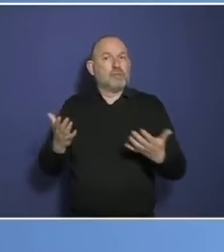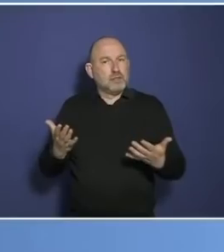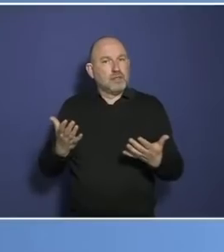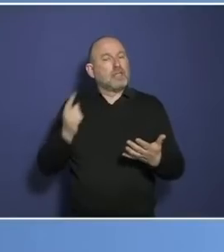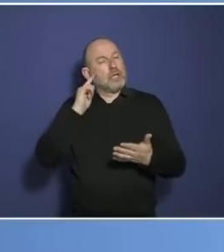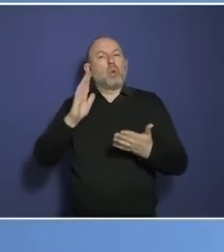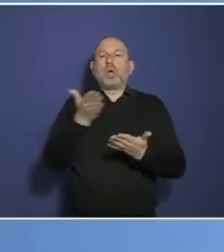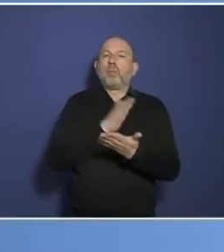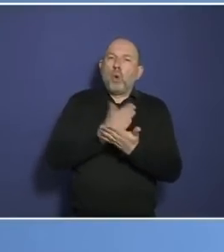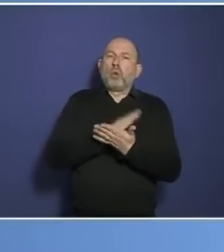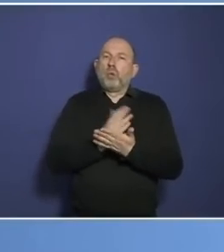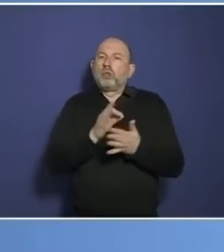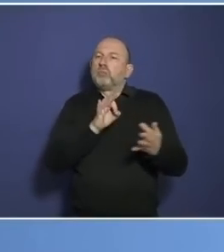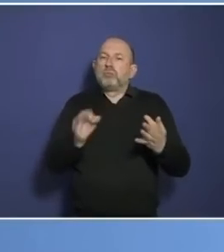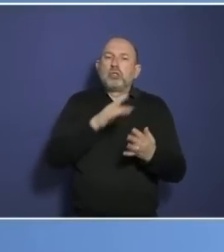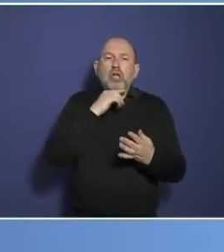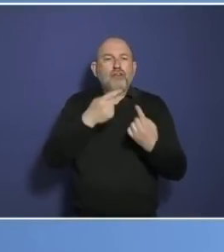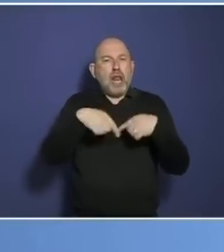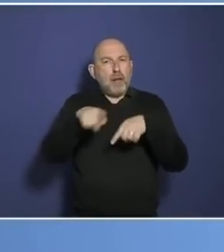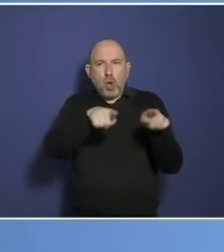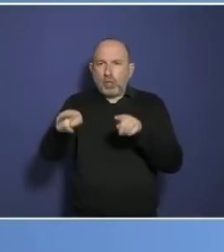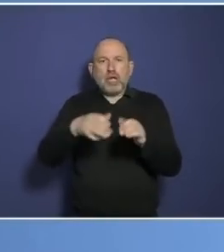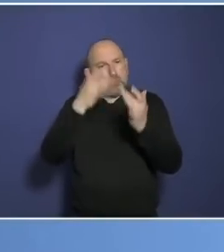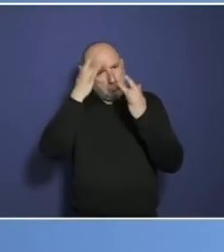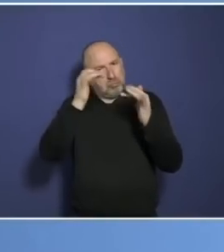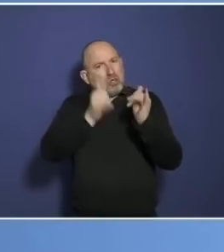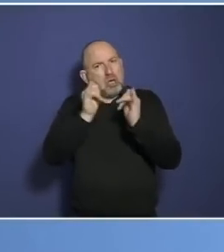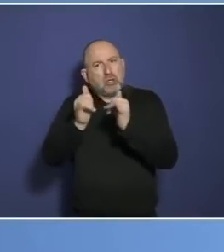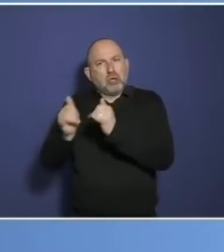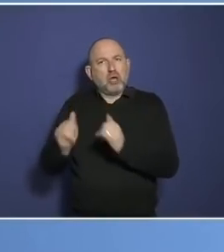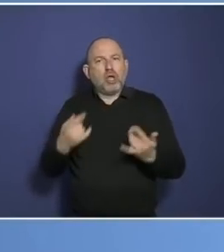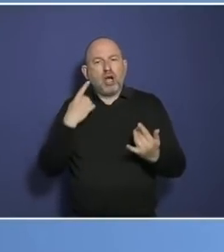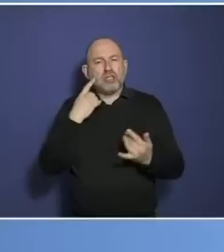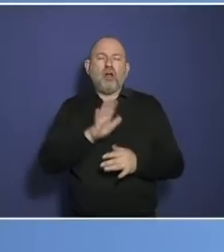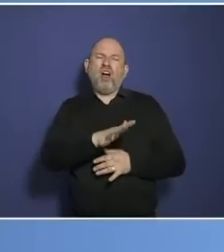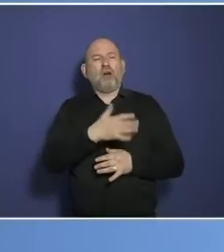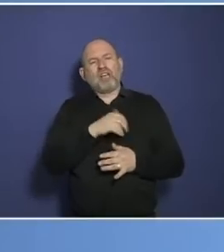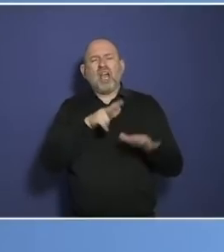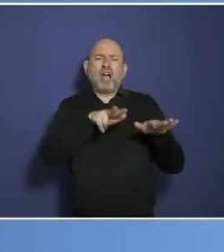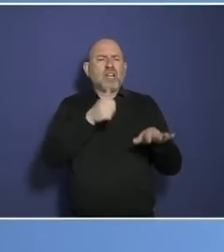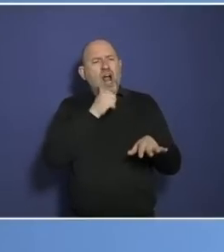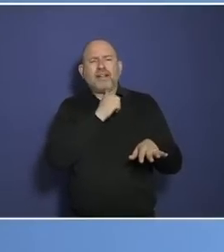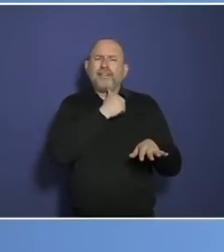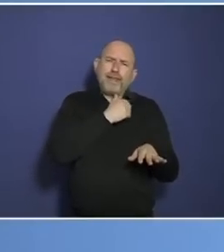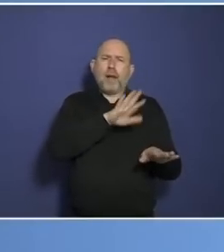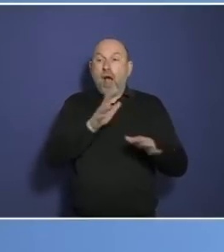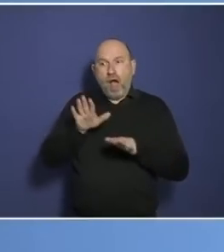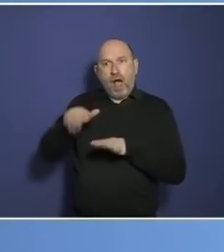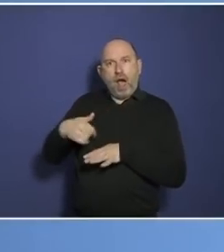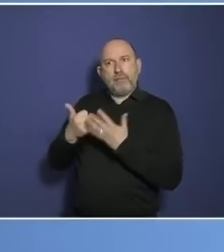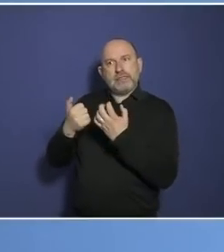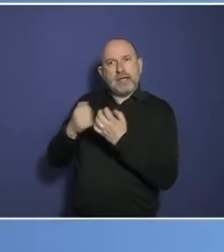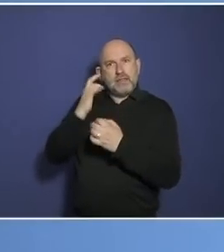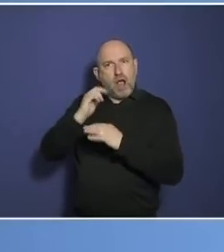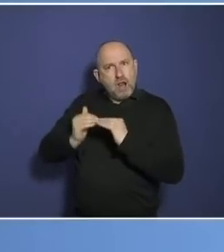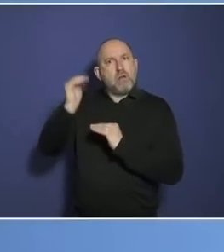auch die Unterstützung vieler Abgeordneten findet, die sich mit einer Impfpflicht ab 18 nicht einverstanden erklärt hätten. Komisch, dass